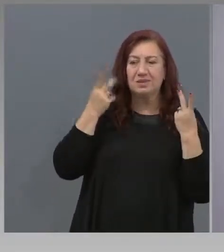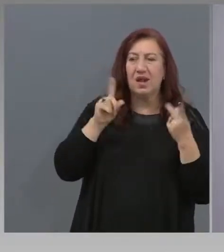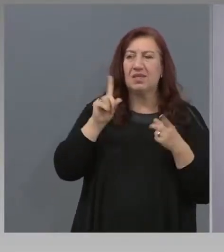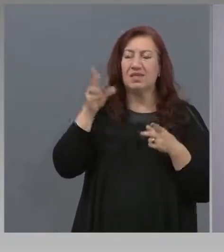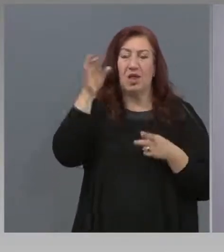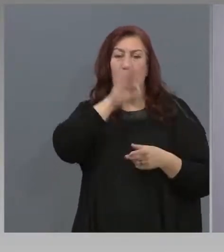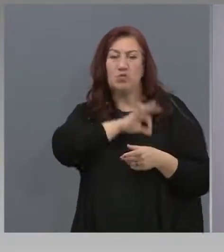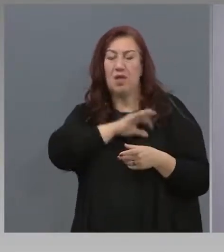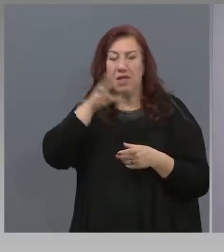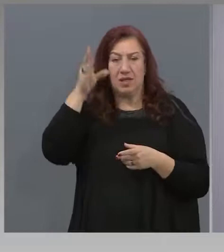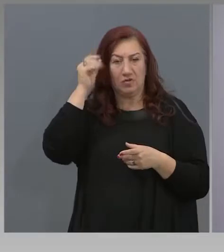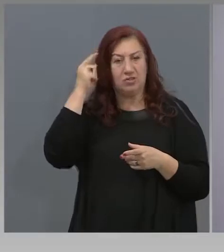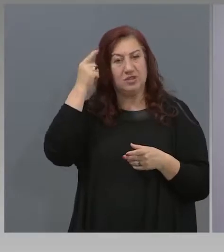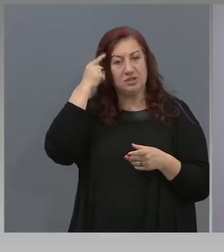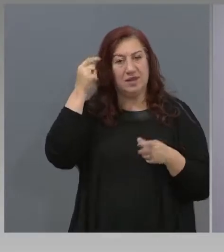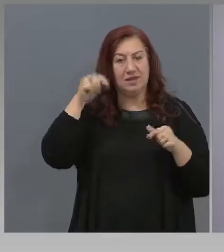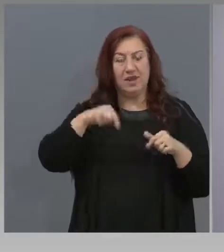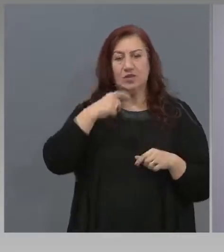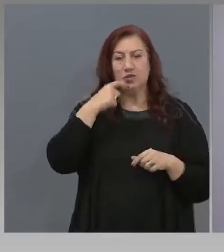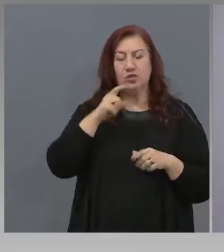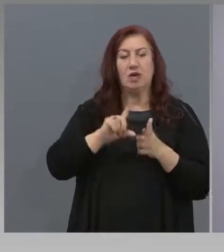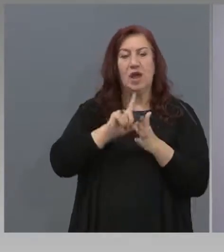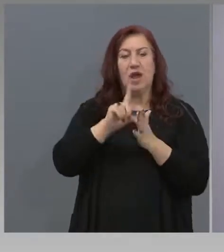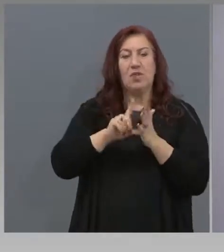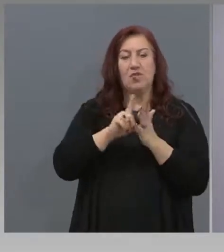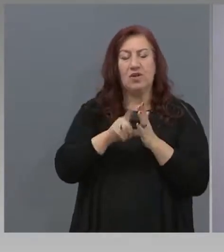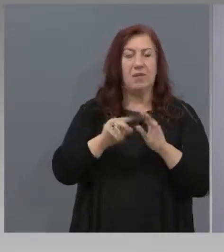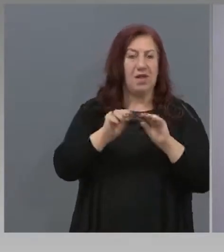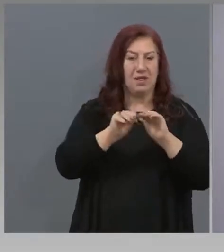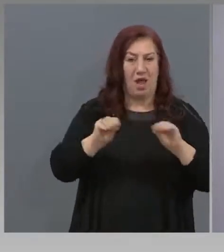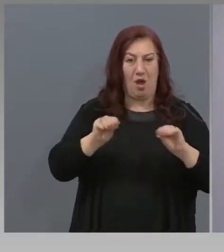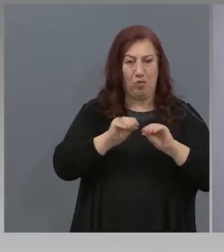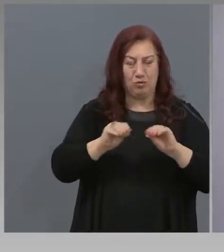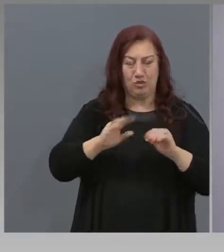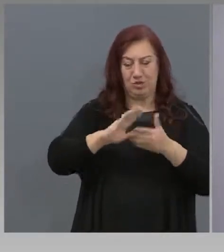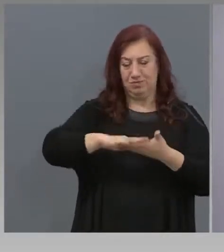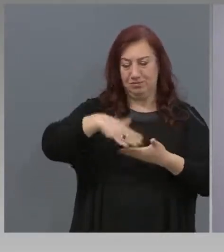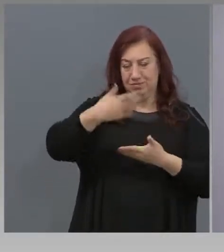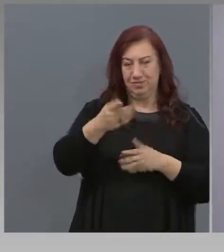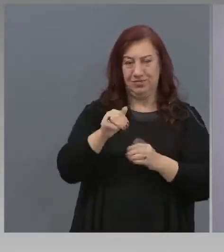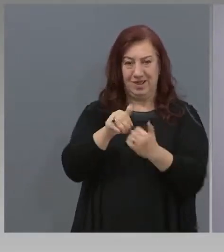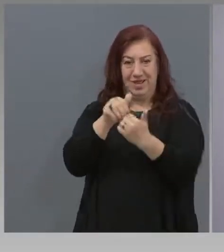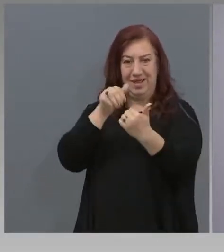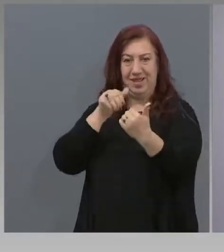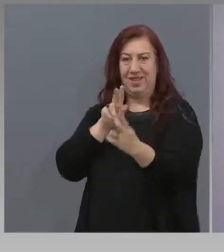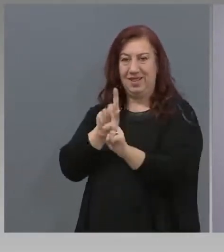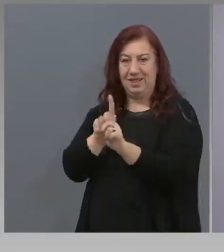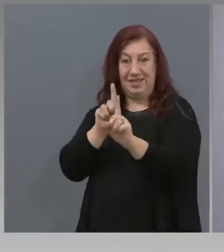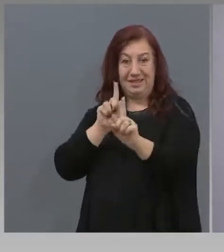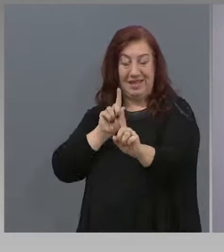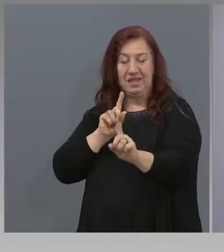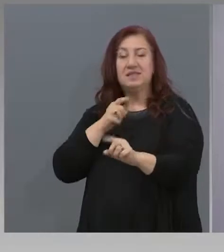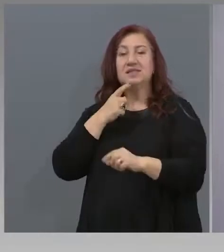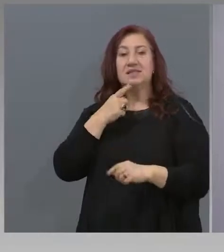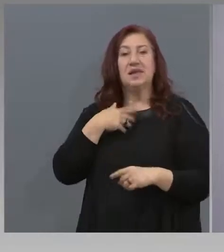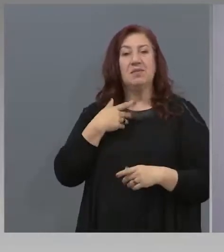по време на обучението в електронна среда не се пишат отсъствие, нямаме обвързано с